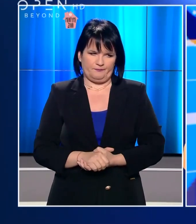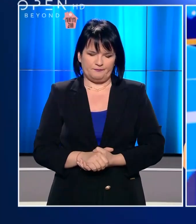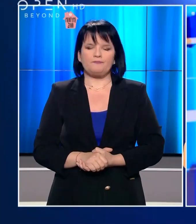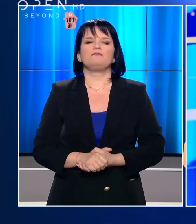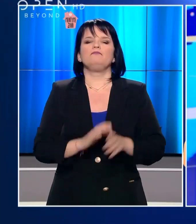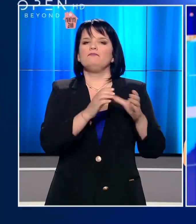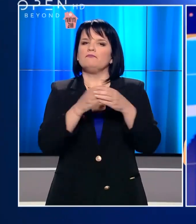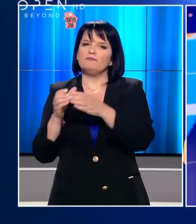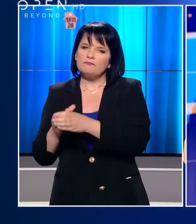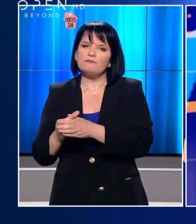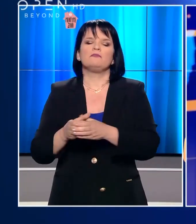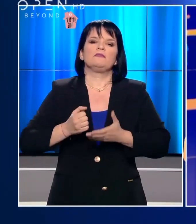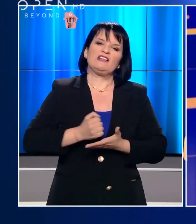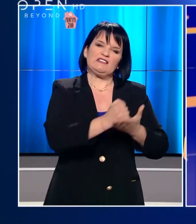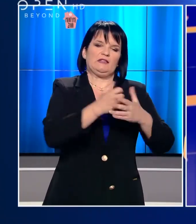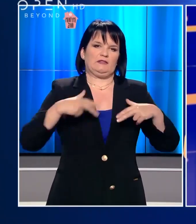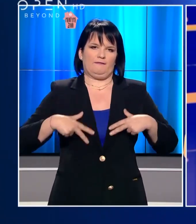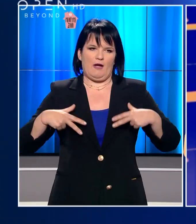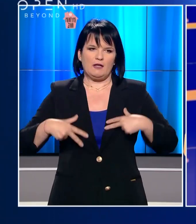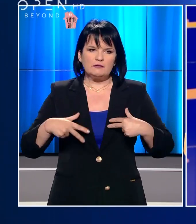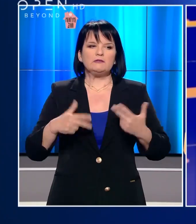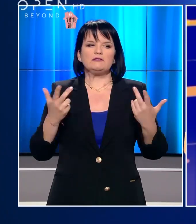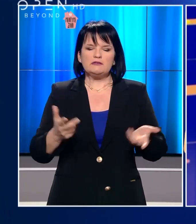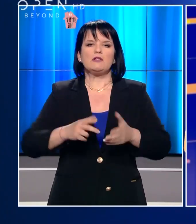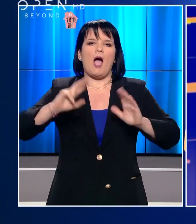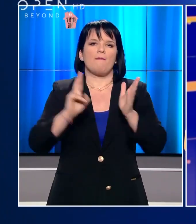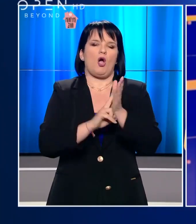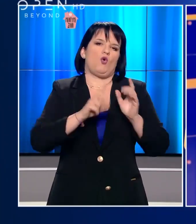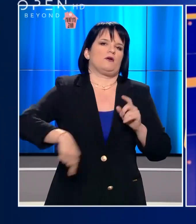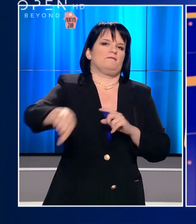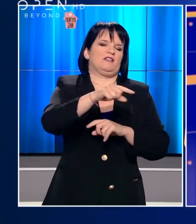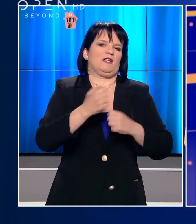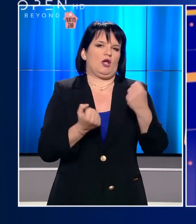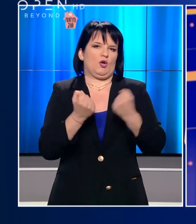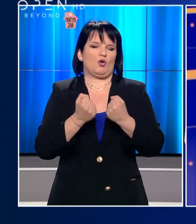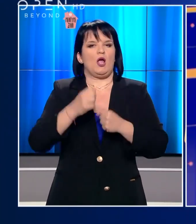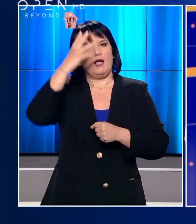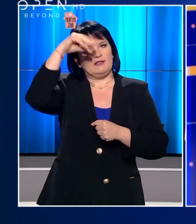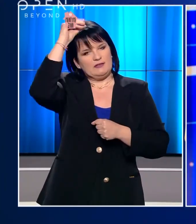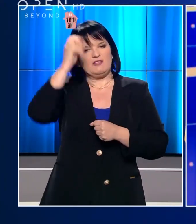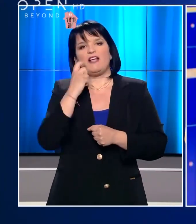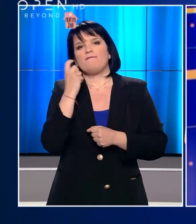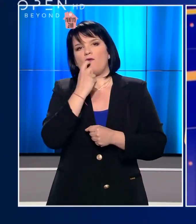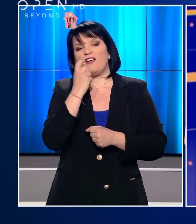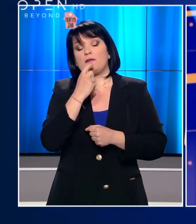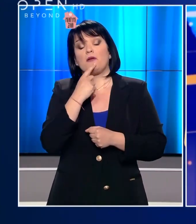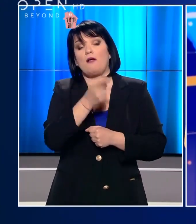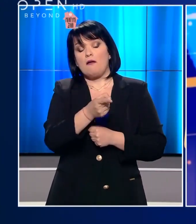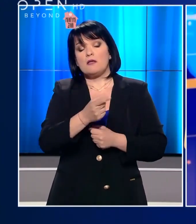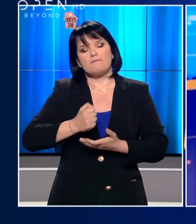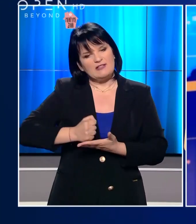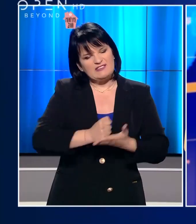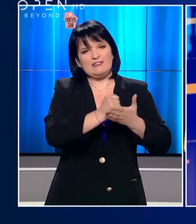Διακομματική στήριξη στο μέτρο της κυβέρνησης για την απαγόρευση της κυκλοφορίας. Παρόλα αυτά, Αλέξης Τσίπρας και Φόφη Γεννηματά ζητούν την